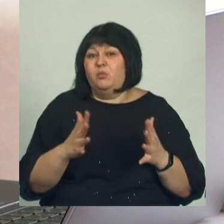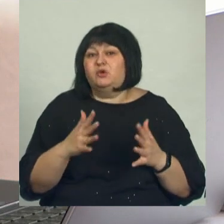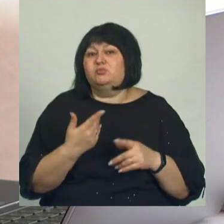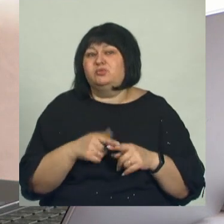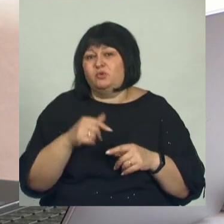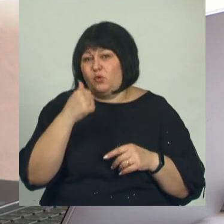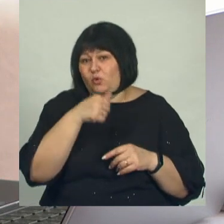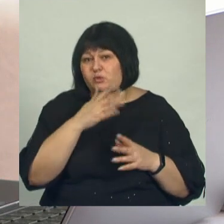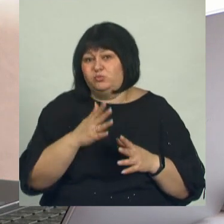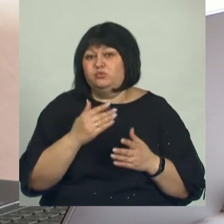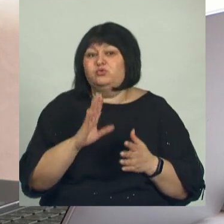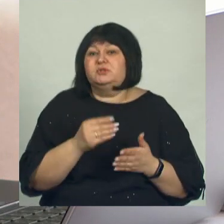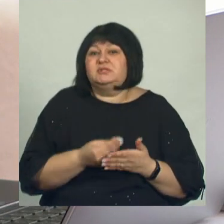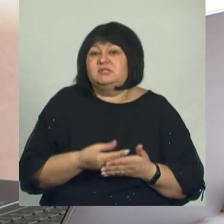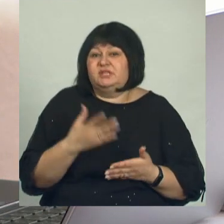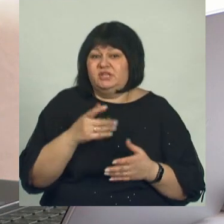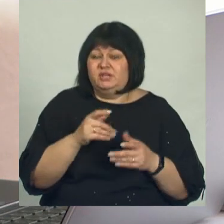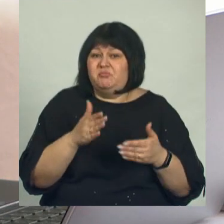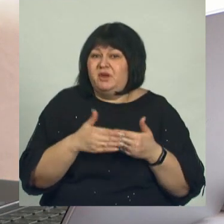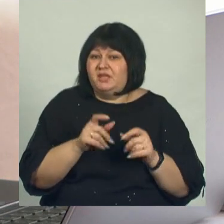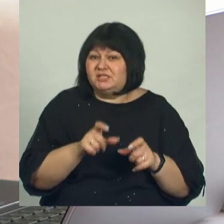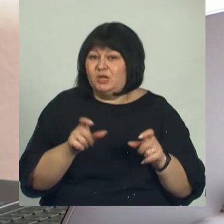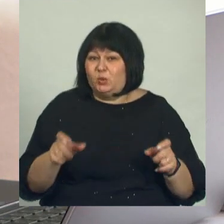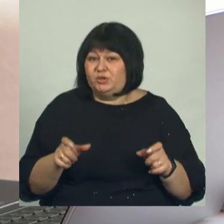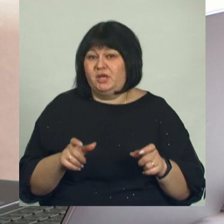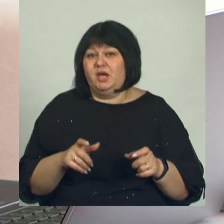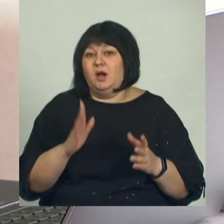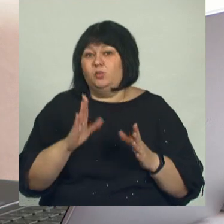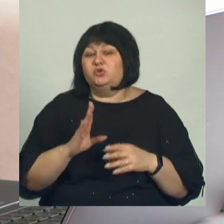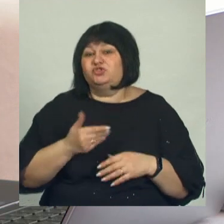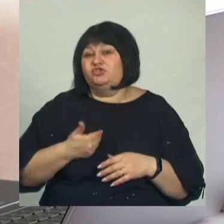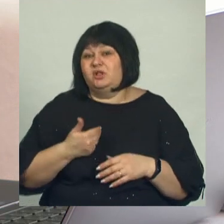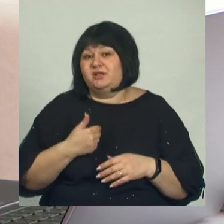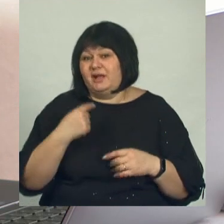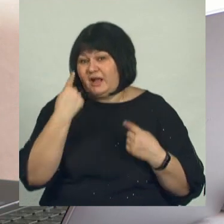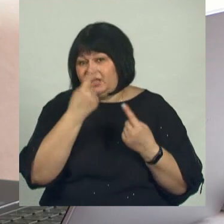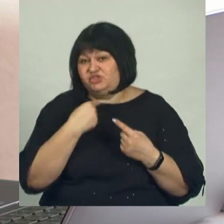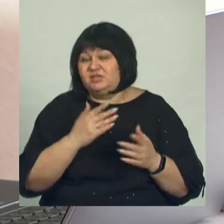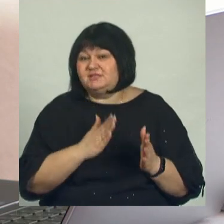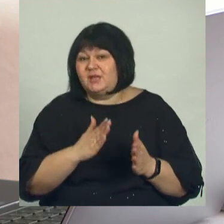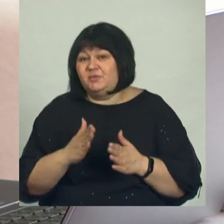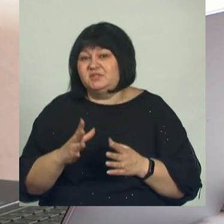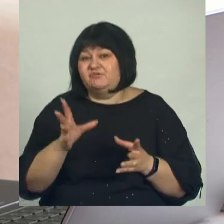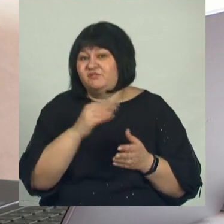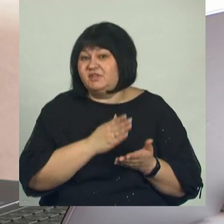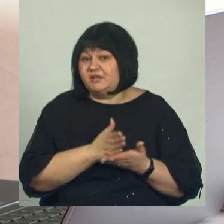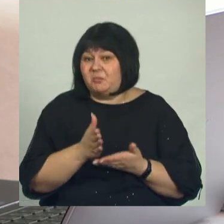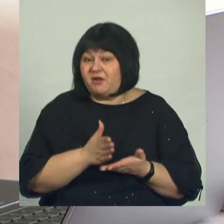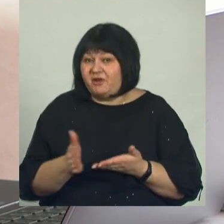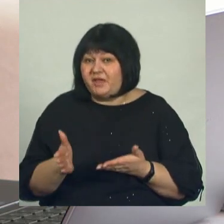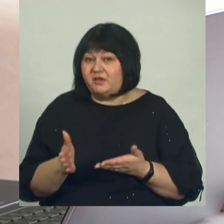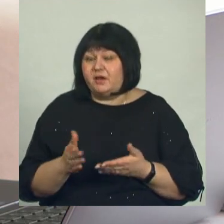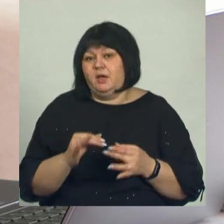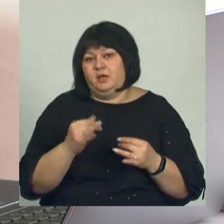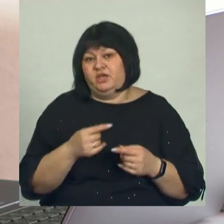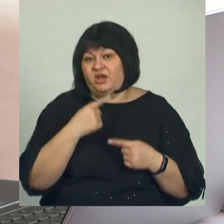Люди начнут больше ценить близких, будут больше, конечно же, стремиться к какой-то личной стабильности во всех аспектах. Ну